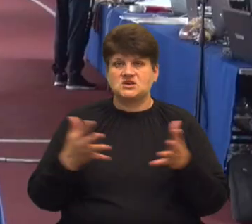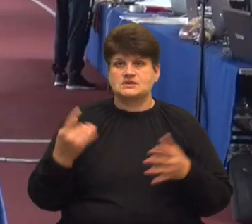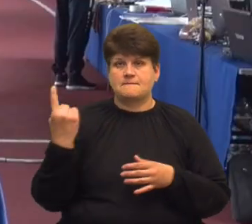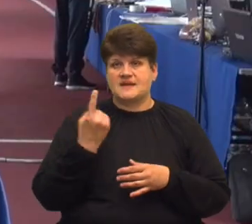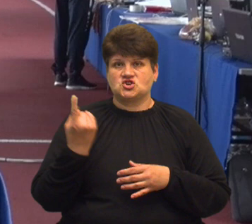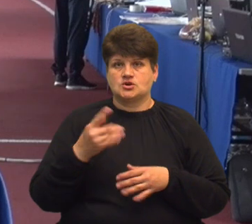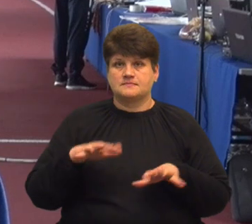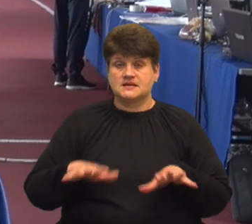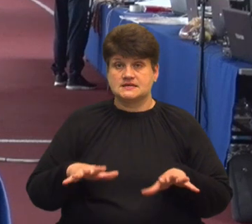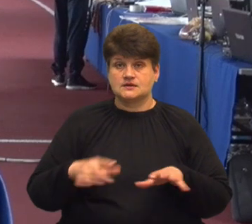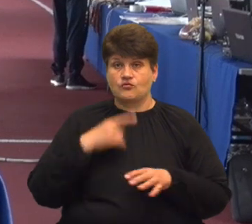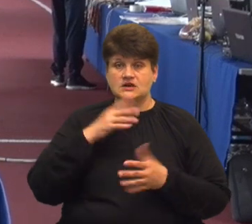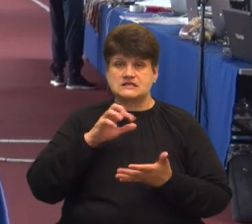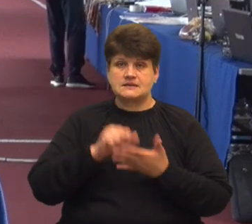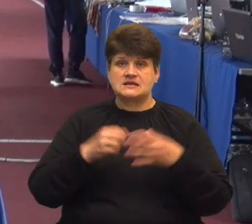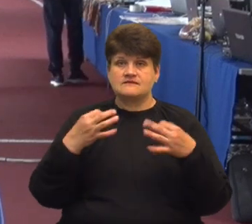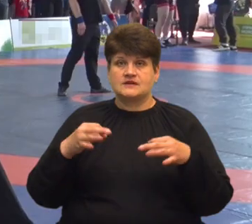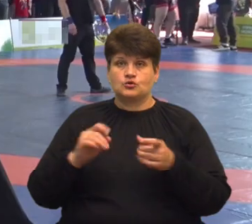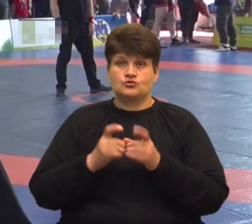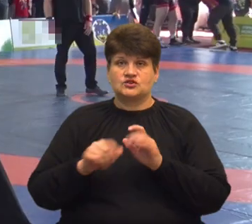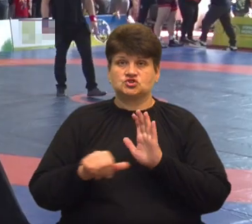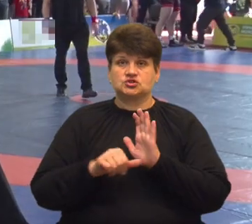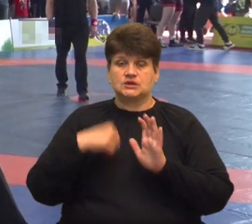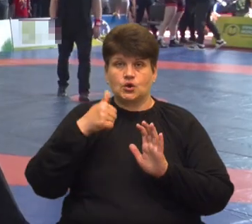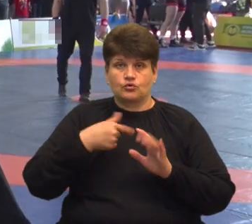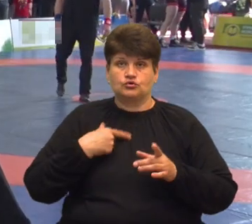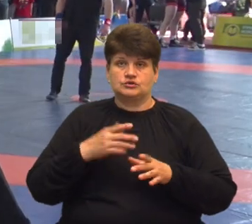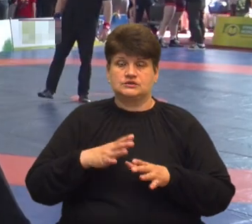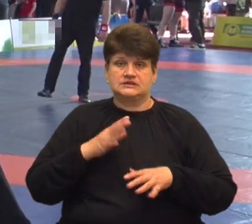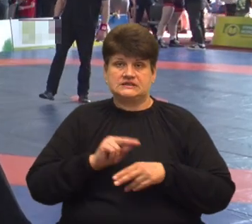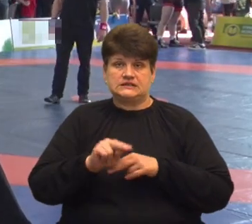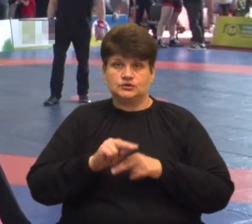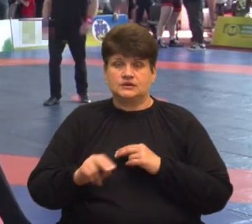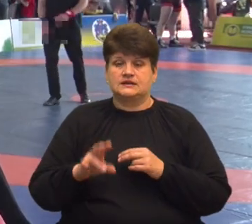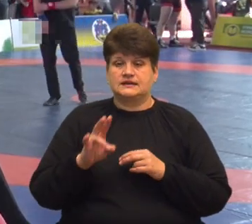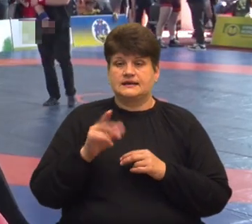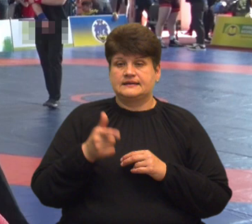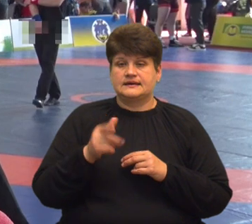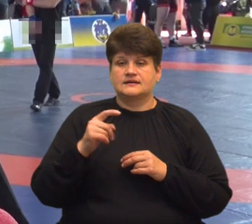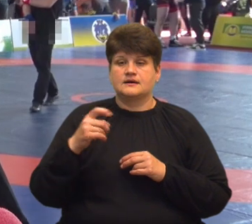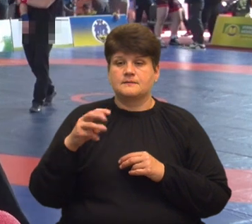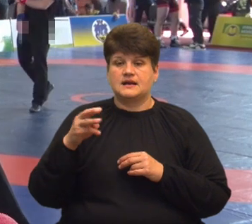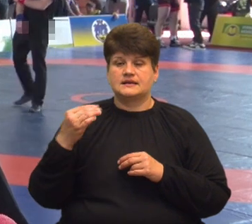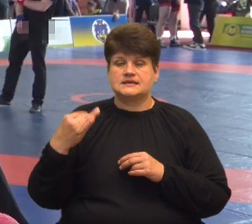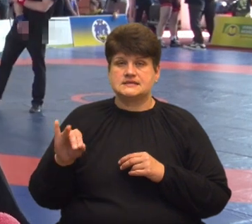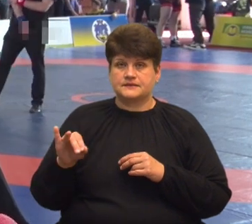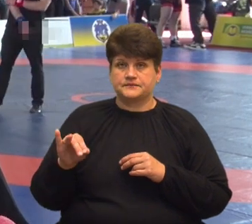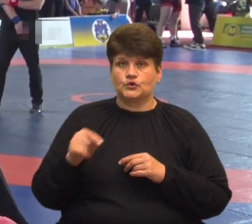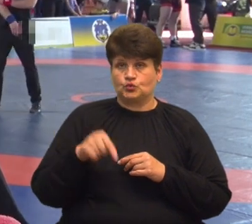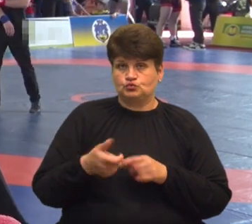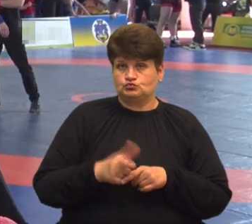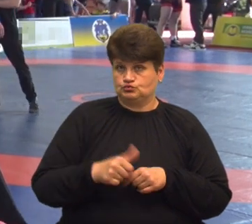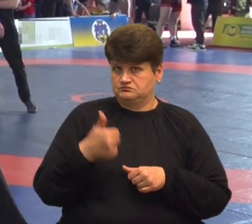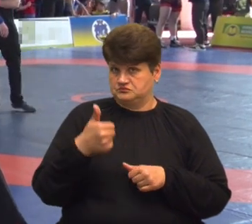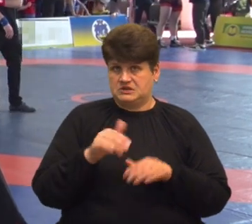Максим каже, займається вільною боротьбою з 6 років. Його тренує Геннадій Мельницький. Тут дуже хороший